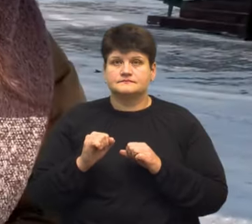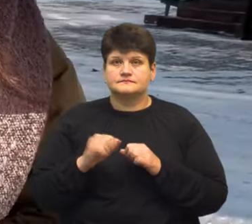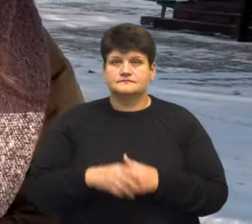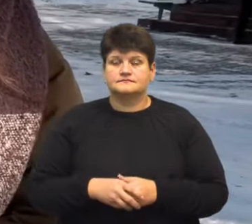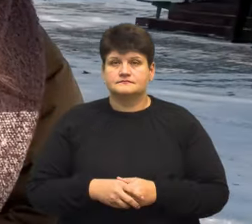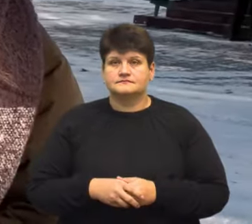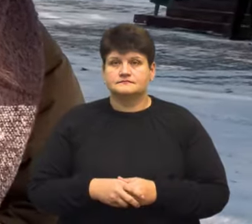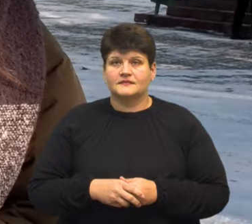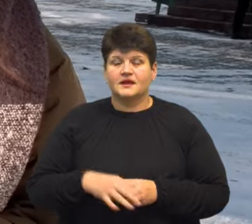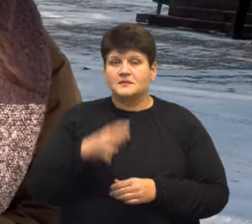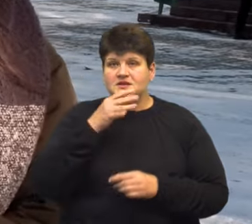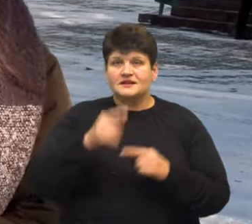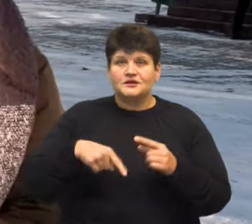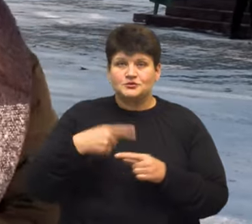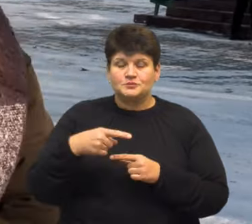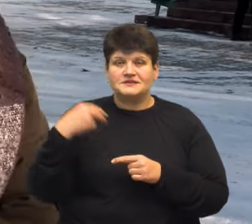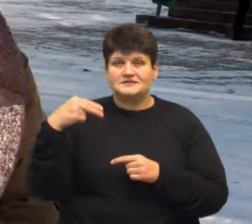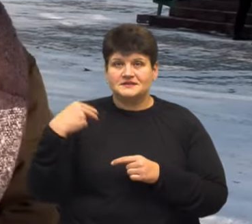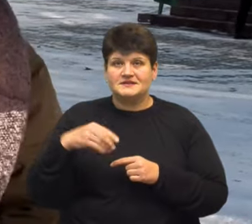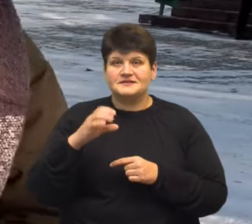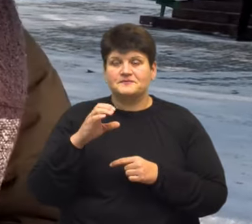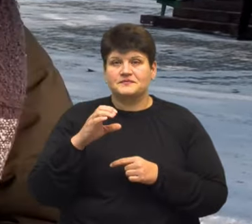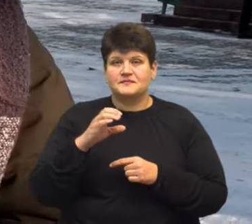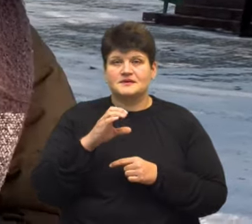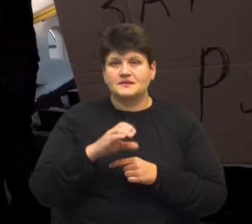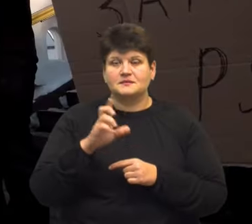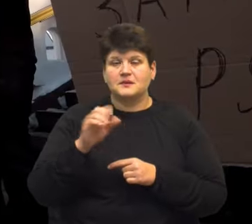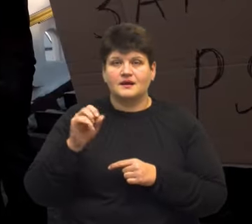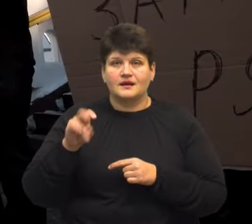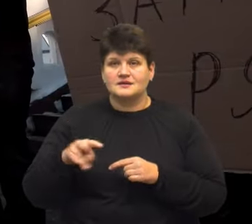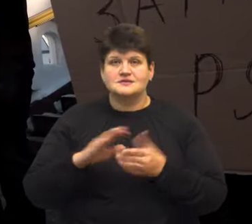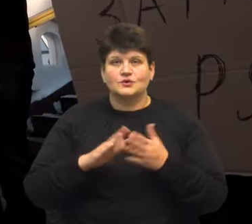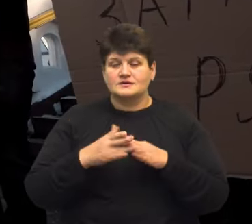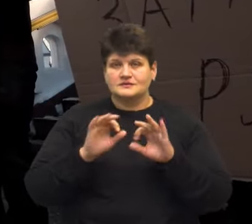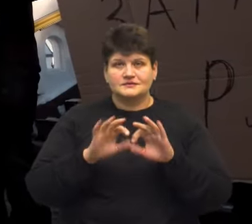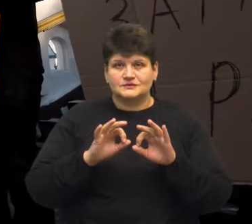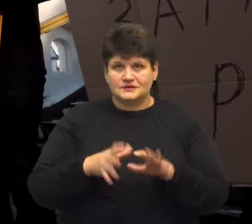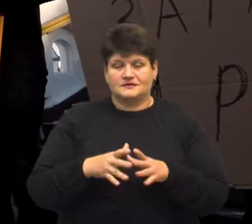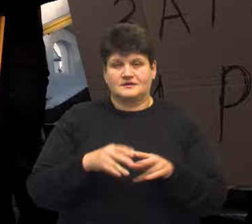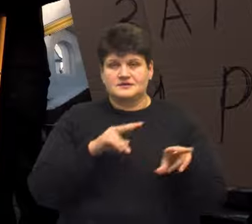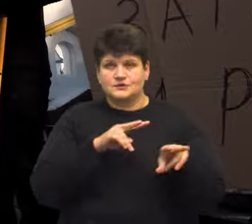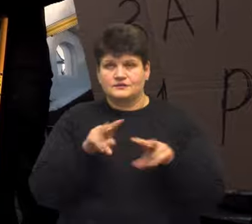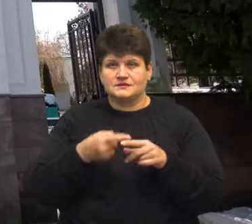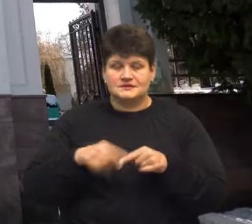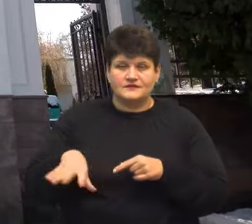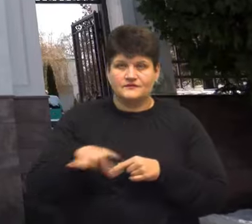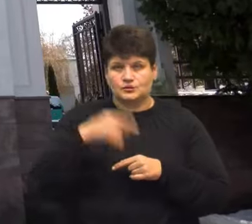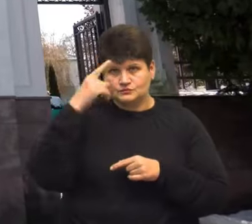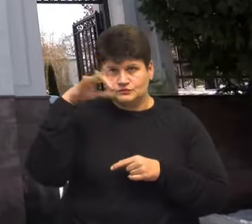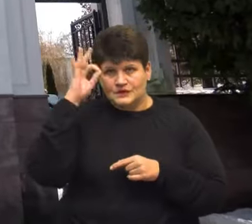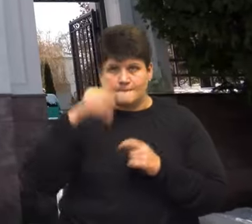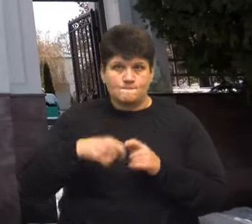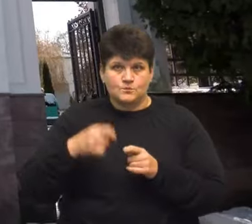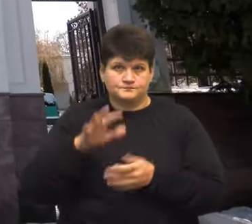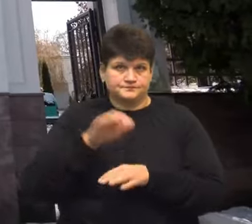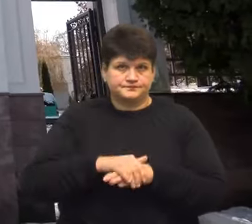Під час наступних дзвінків Стефан Балан ситуацію не прокоментував. За порядком під час акції слідкували правоохоронці. Порушень вони не зафіксували.